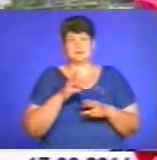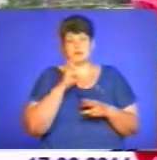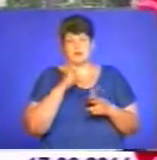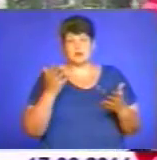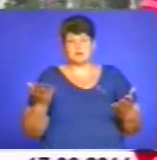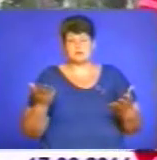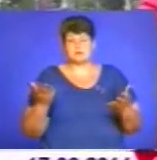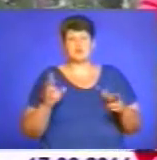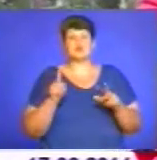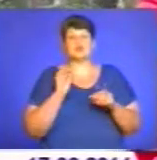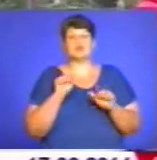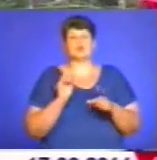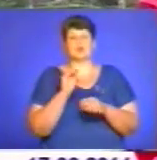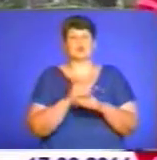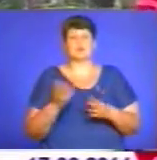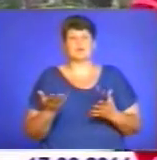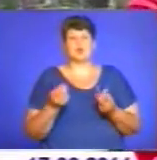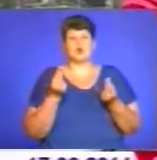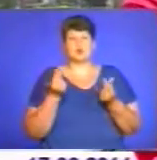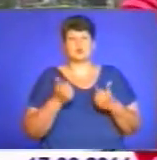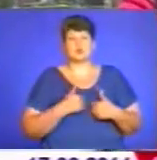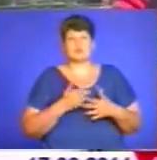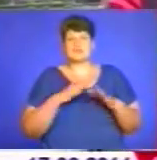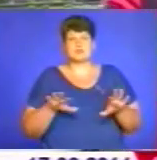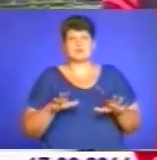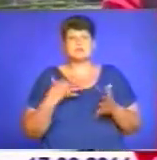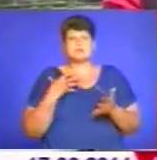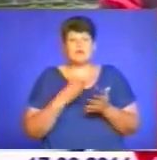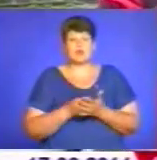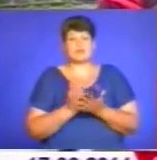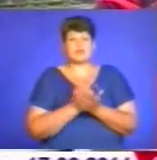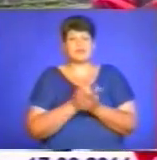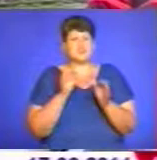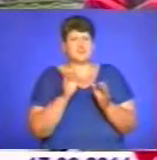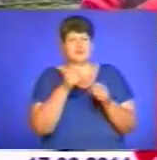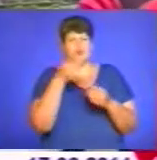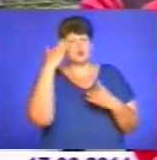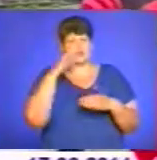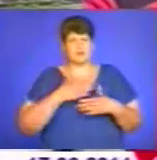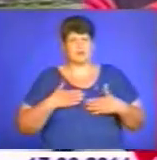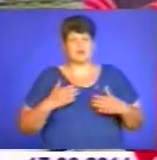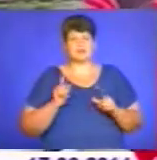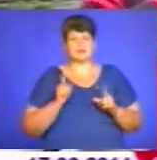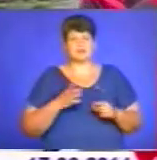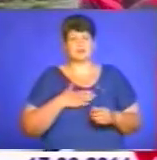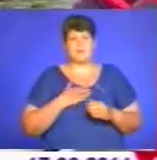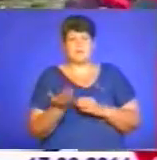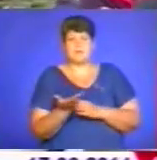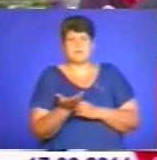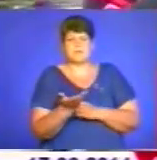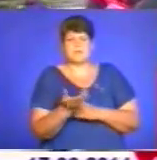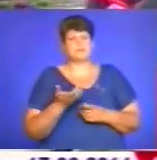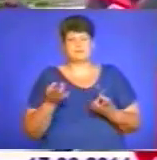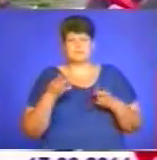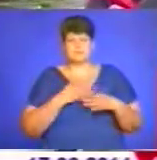можна сказати, що можна додати. Гроші хочемо і все, своїх зароблених. Не хочемо нічей, ми милості не приїхали просити, а приїхали